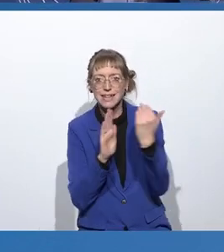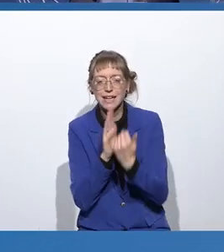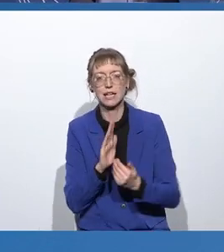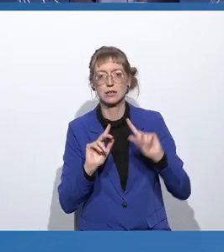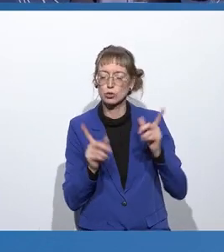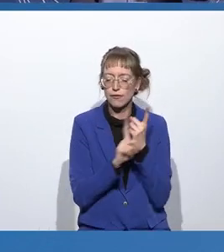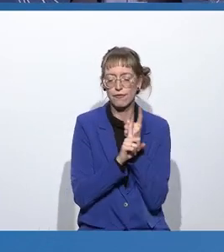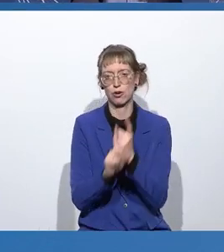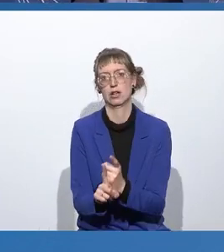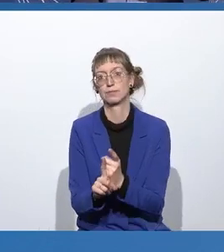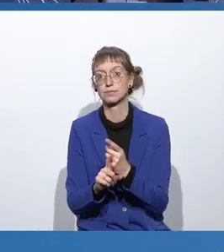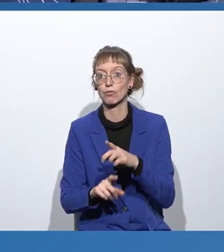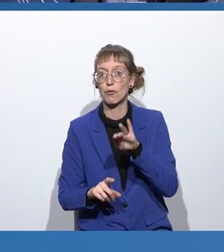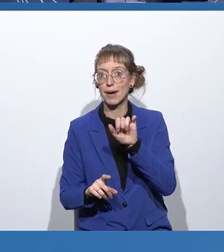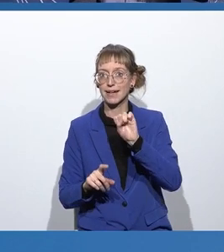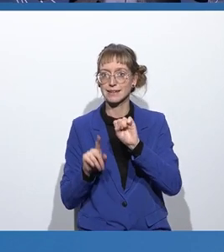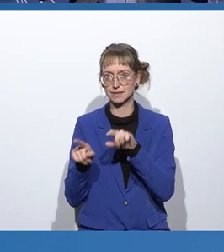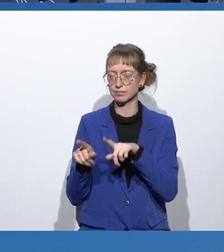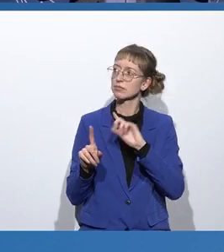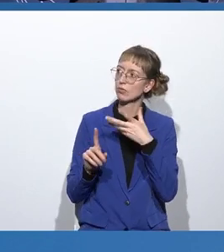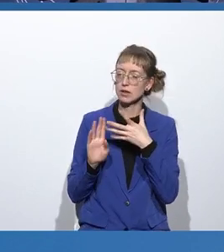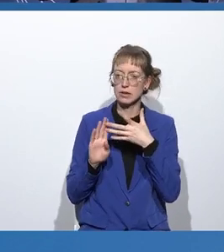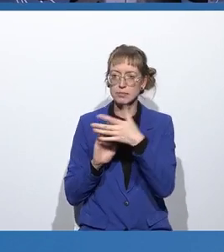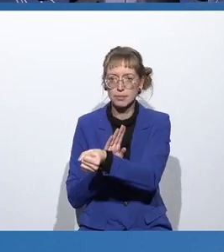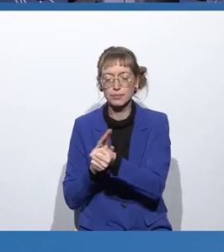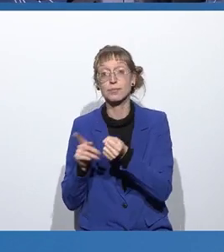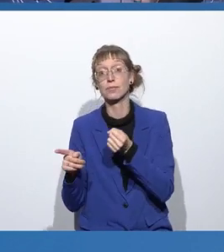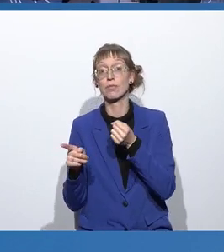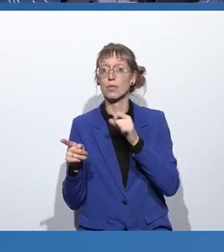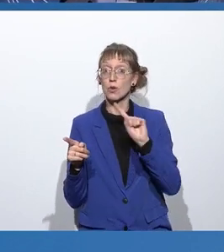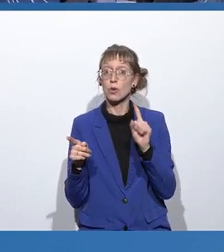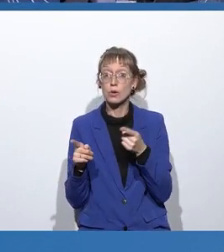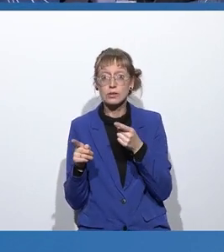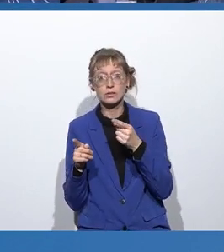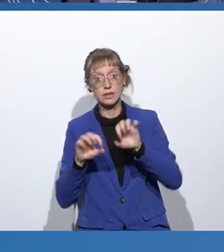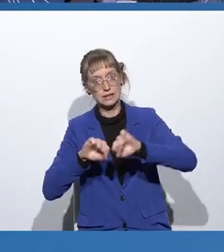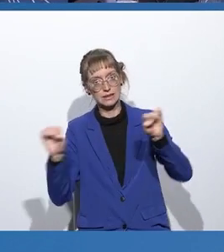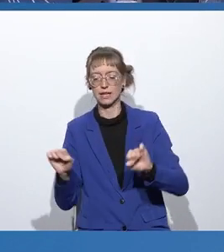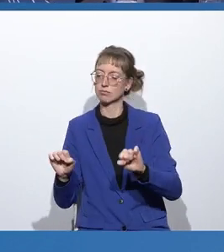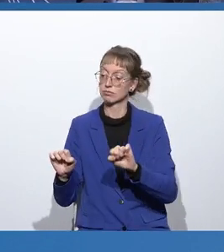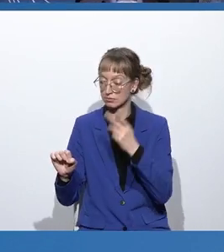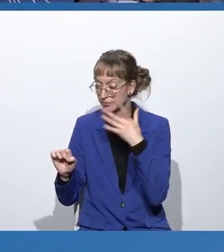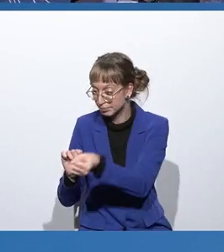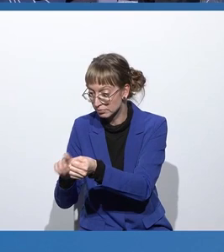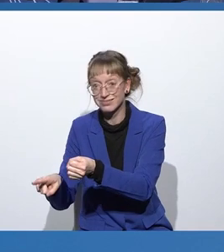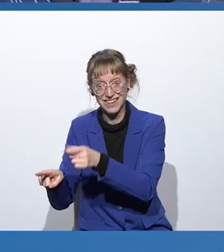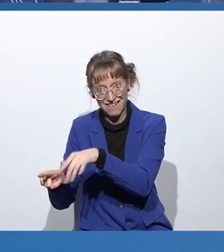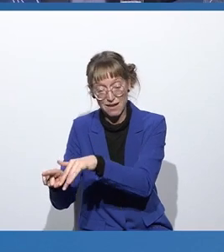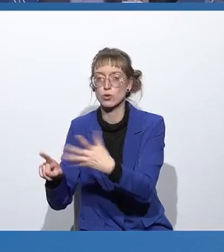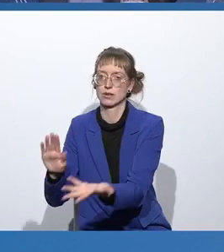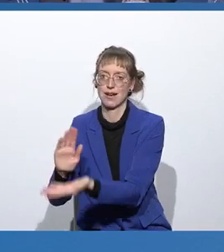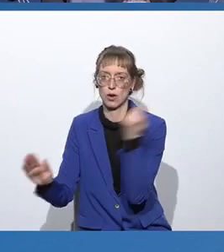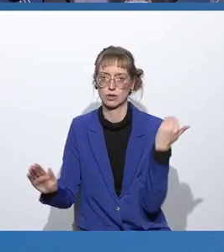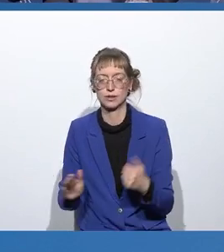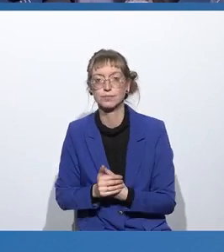Eben auch um Biases zu erkennen und aus den Systemen rauszubekommen. Wir haben zum Beispiel eine Model